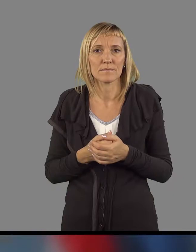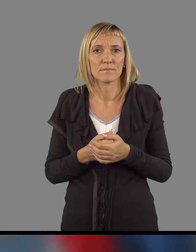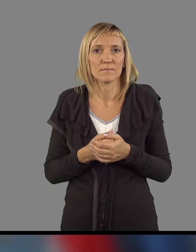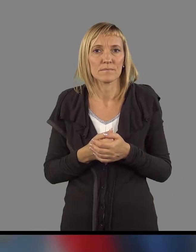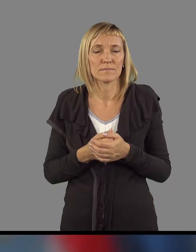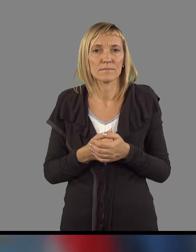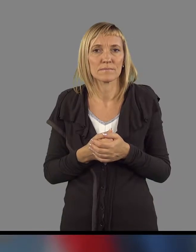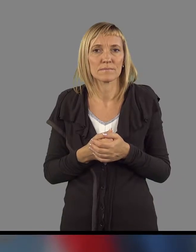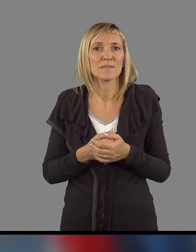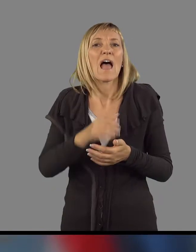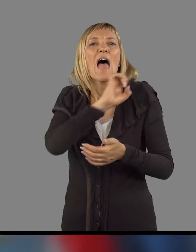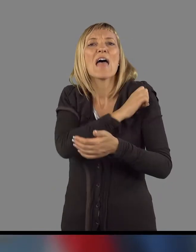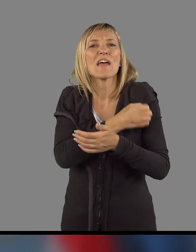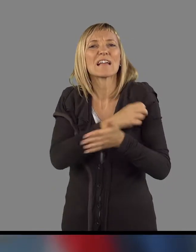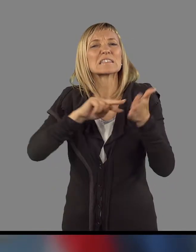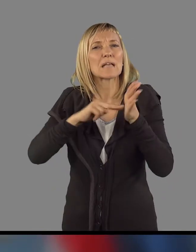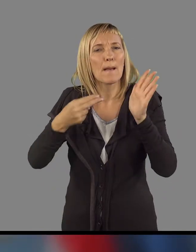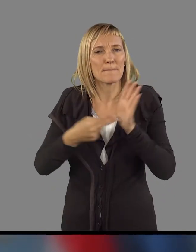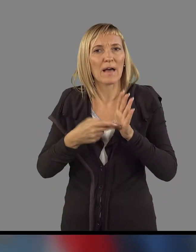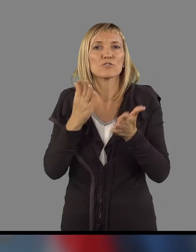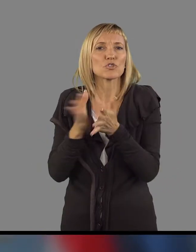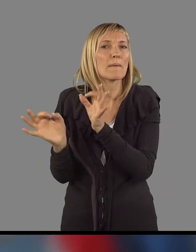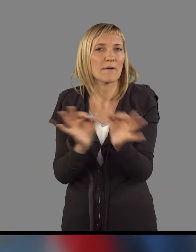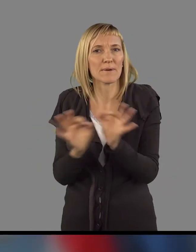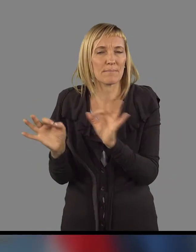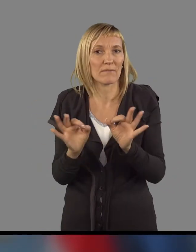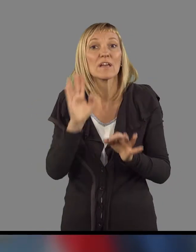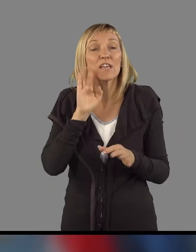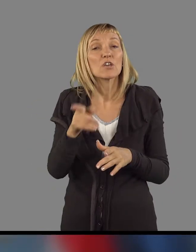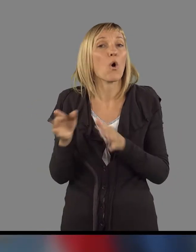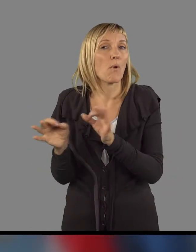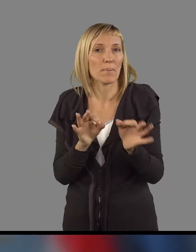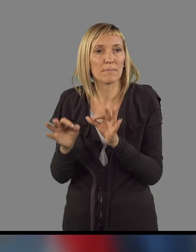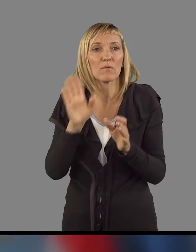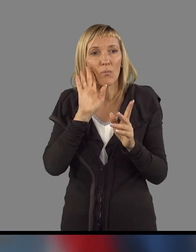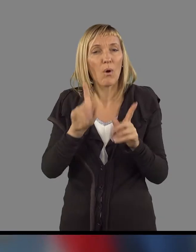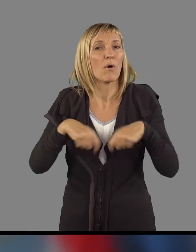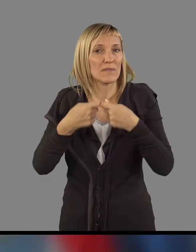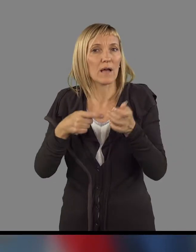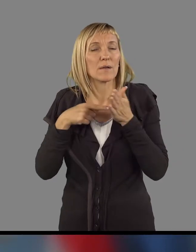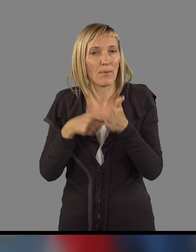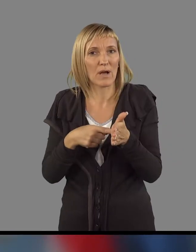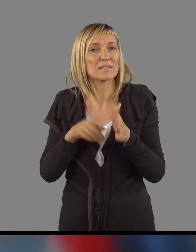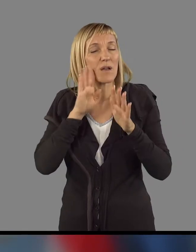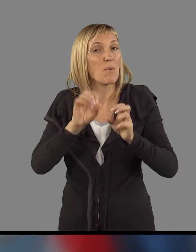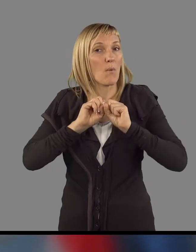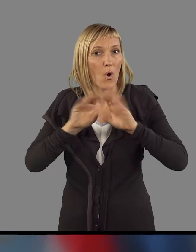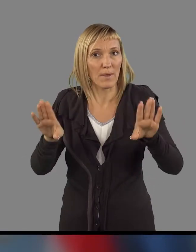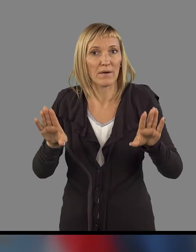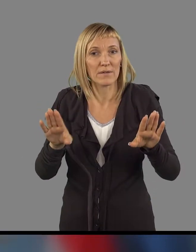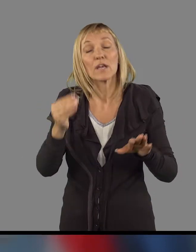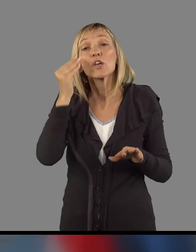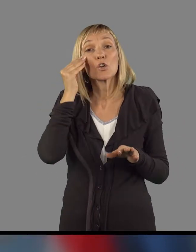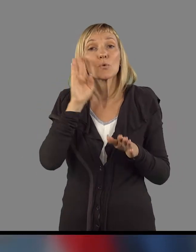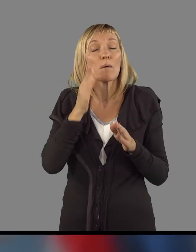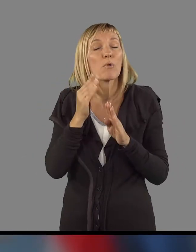Energetski koncept. Ja, energetski koncept je v pripravi. In ko bo pripravljen, ga bomo tudi objavili. In